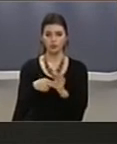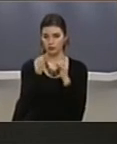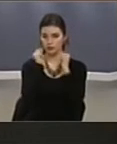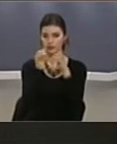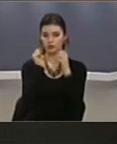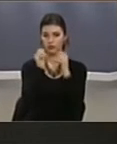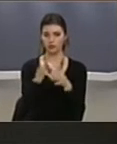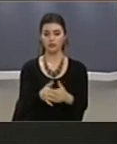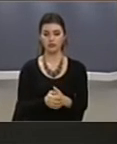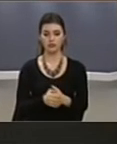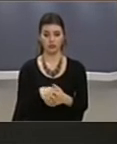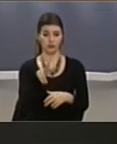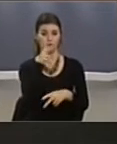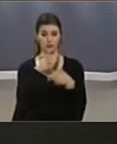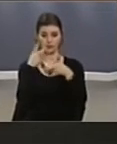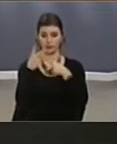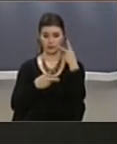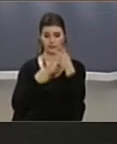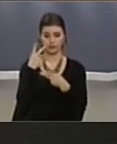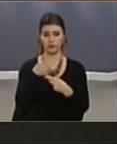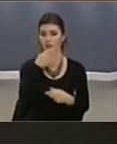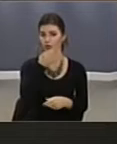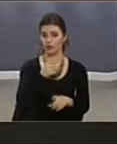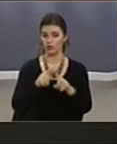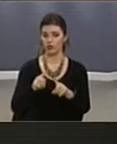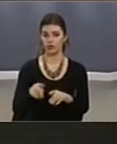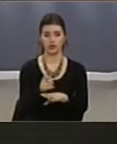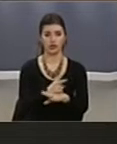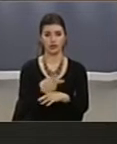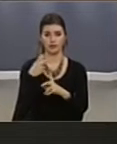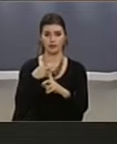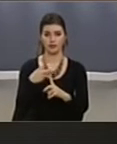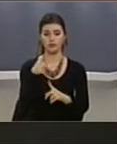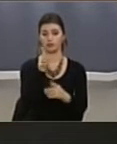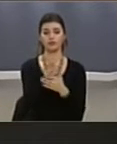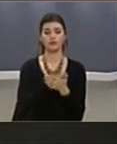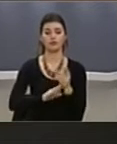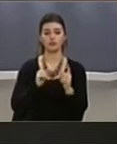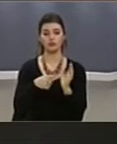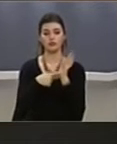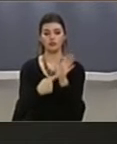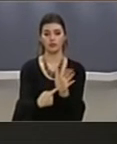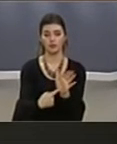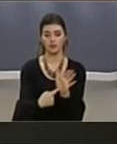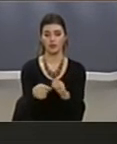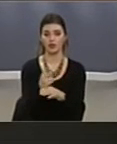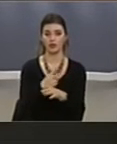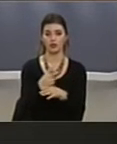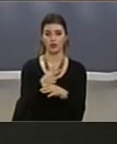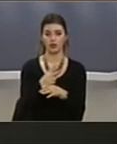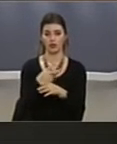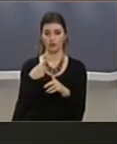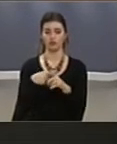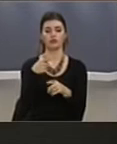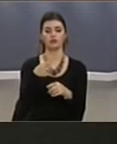Për të njështë nga ndërmarje që janë dhe ishë në prënsi publike, ato fillimishtu kategorizua në ato publike dhe shosrore, e